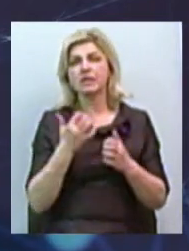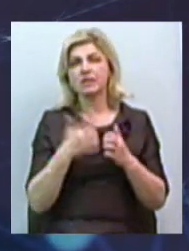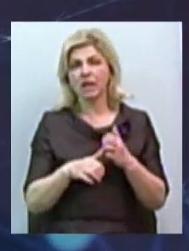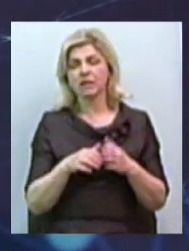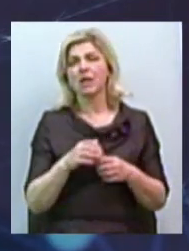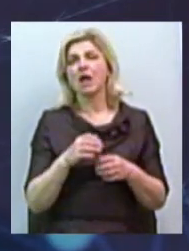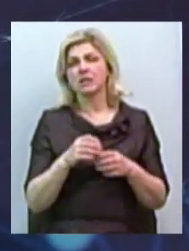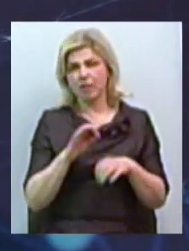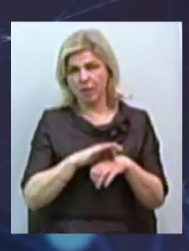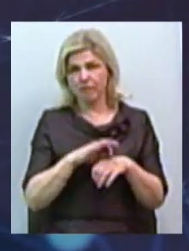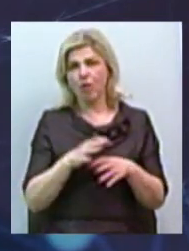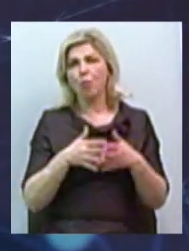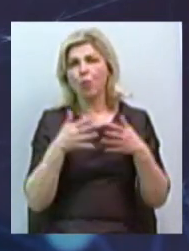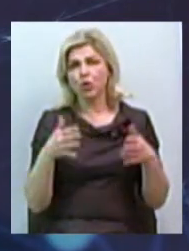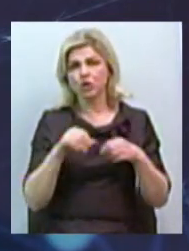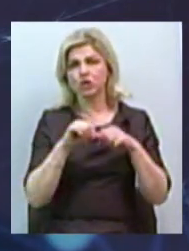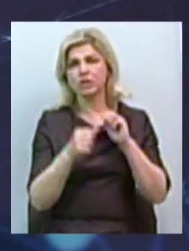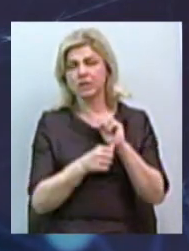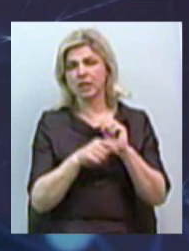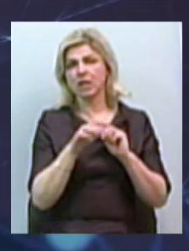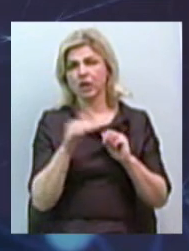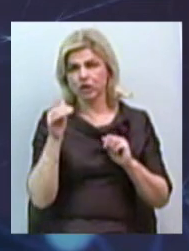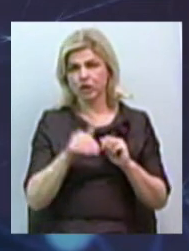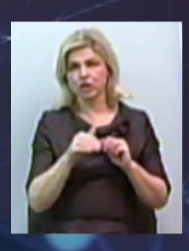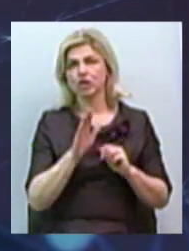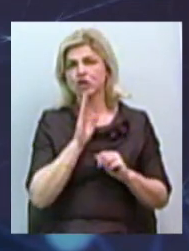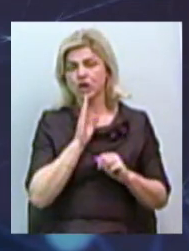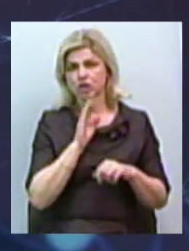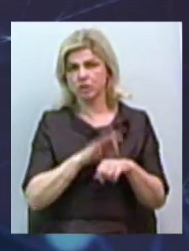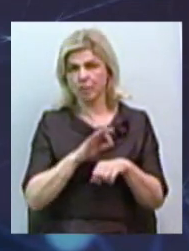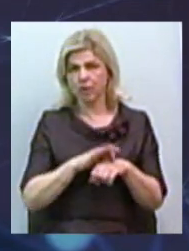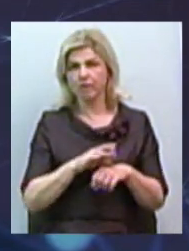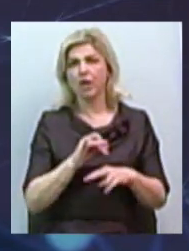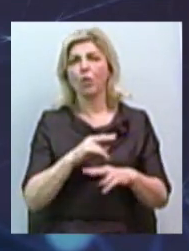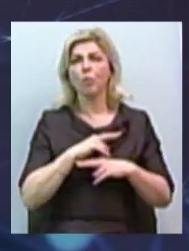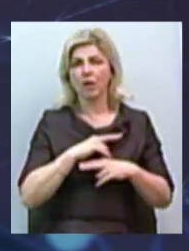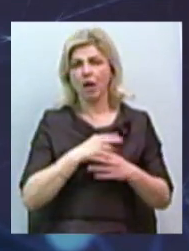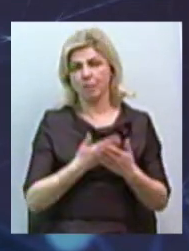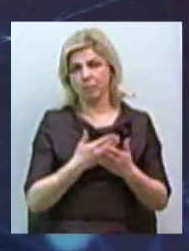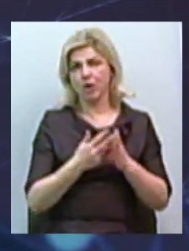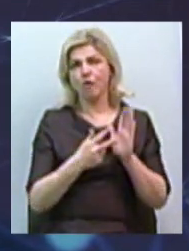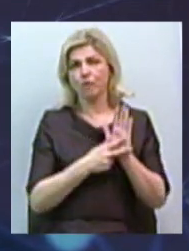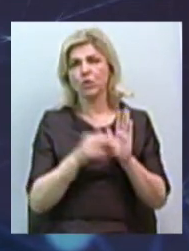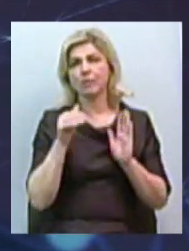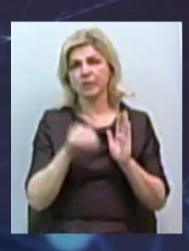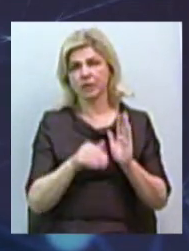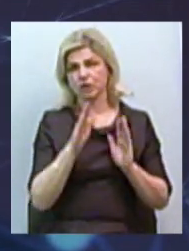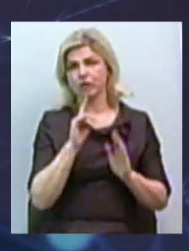більше 16 тисяч первичних жінок в год. І вмирають около 8 тисяч в год. Т.е.